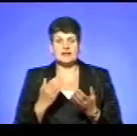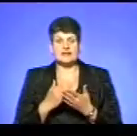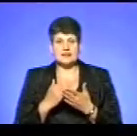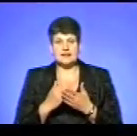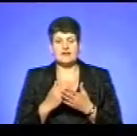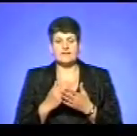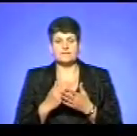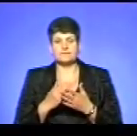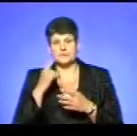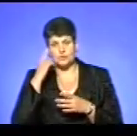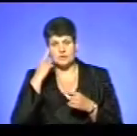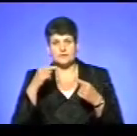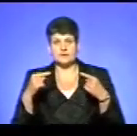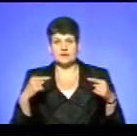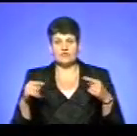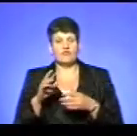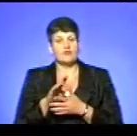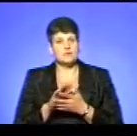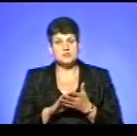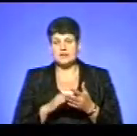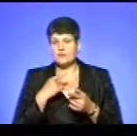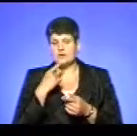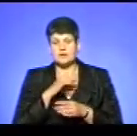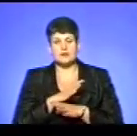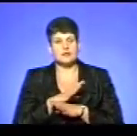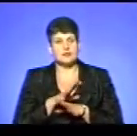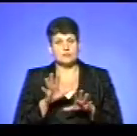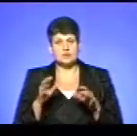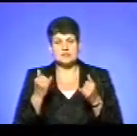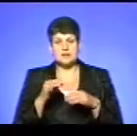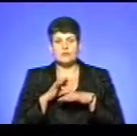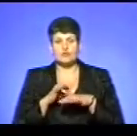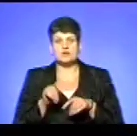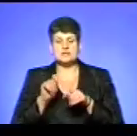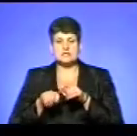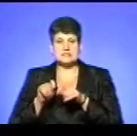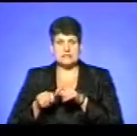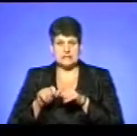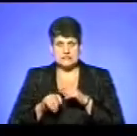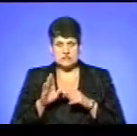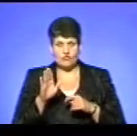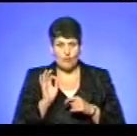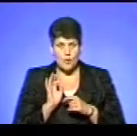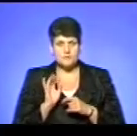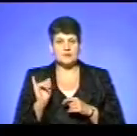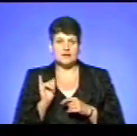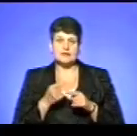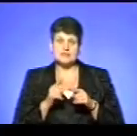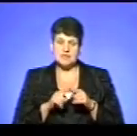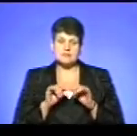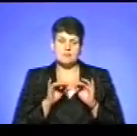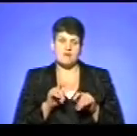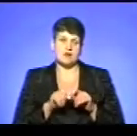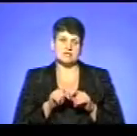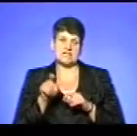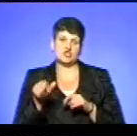версії, але, вибачте, я озвучувати не буду, зараз проводиться слідство і це все-таки вже справа слідчих.